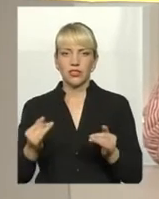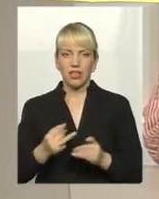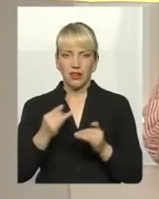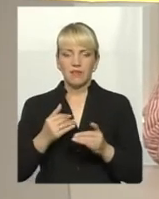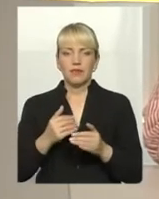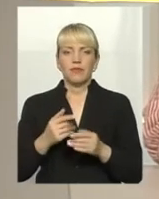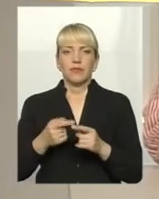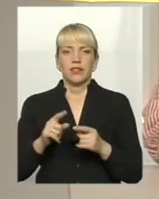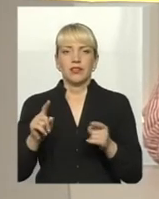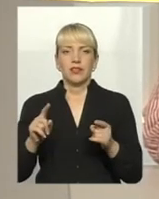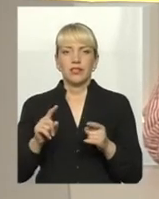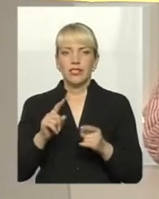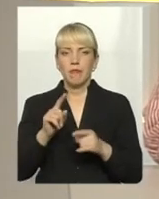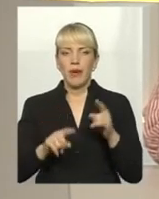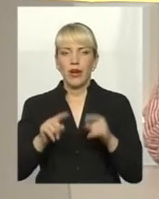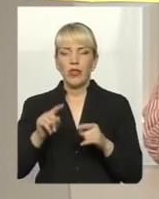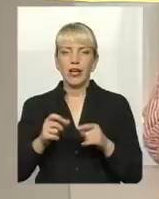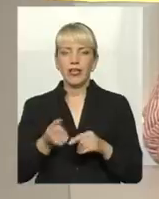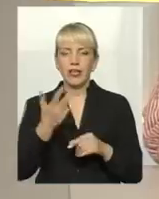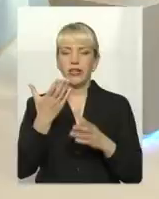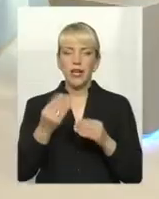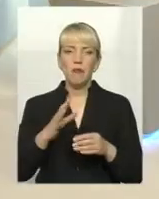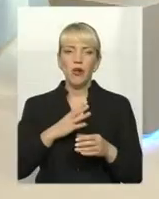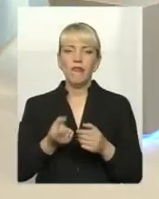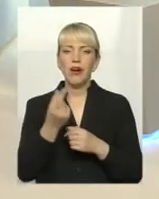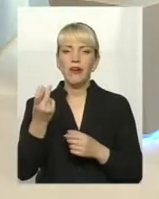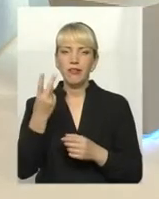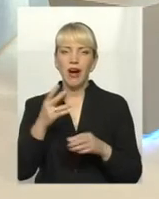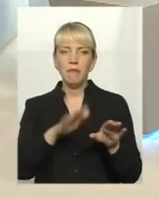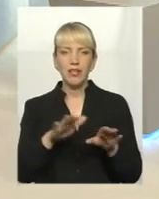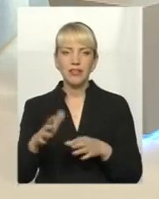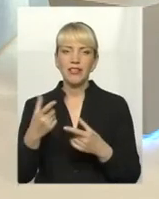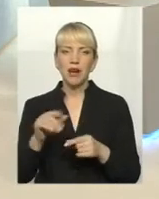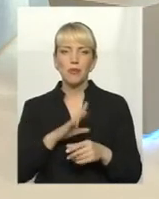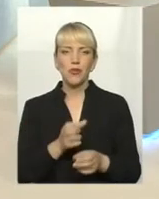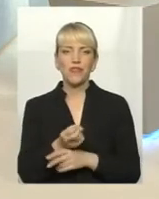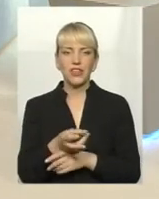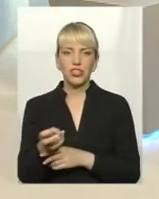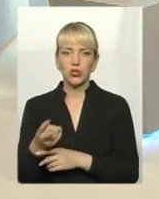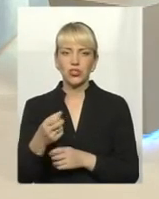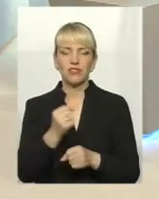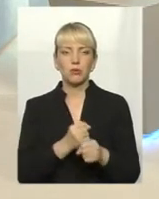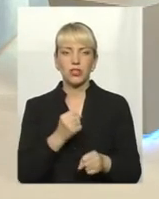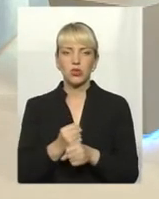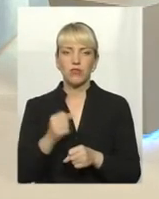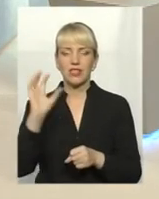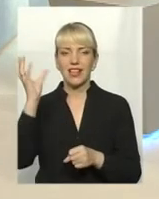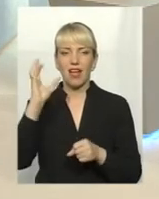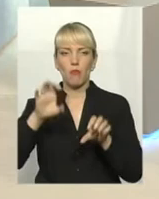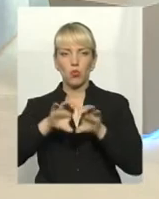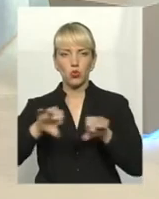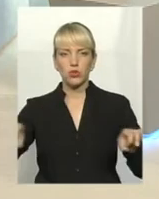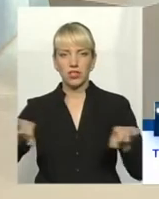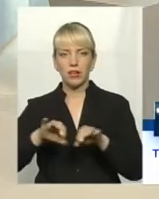часі, з періодичністю кілька днів, виявлено два місця, де було викинуто відпрацьоване лімістинти лампи.